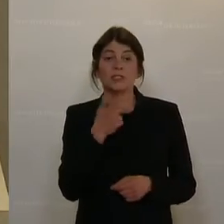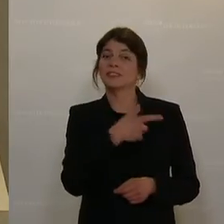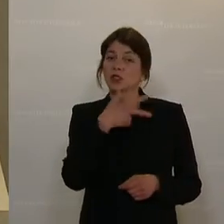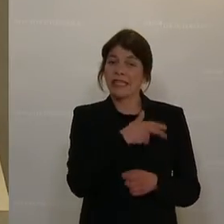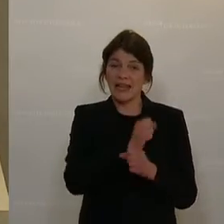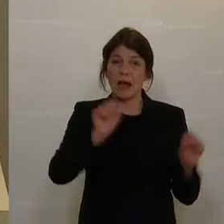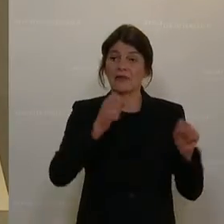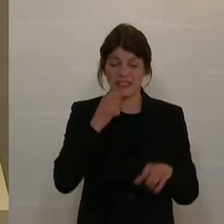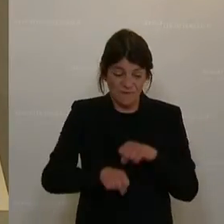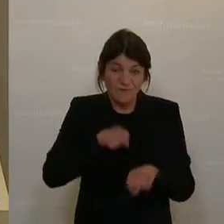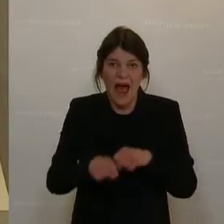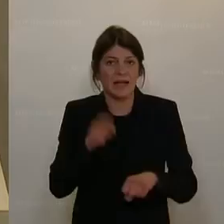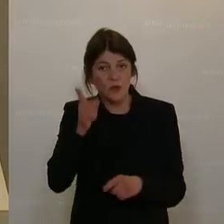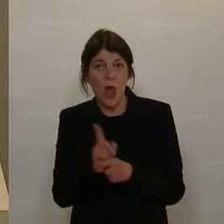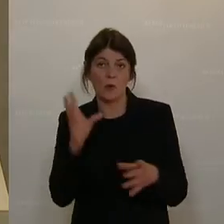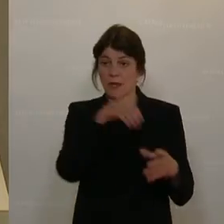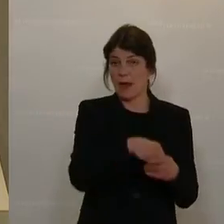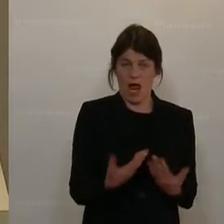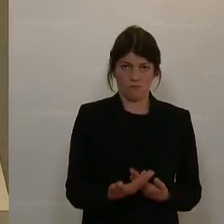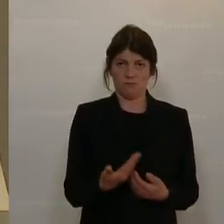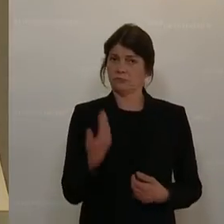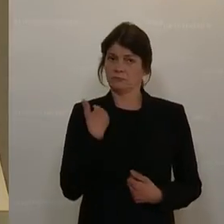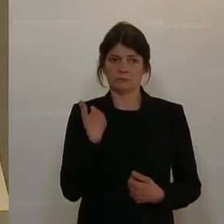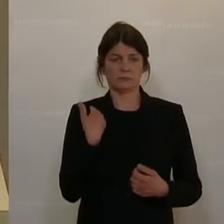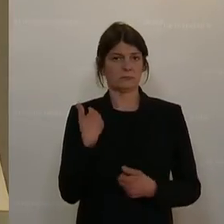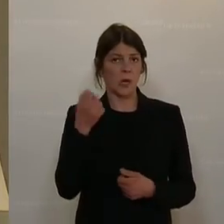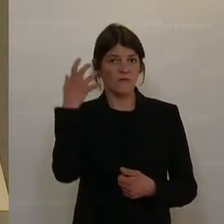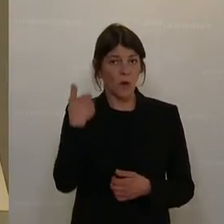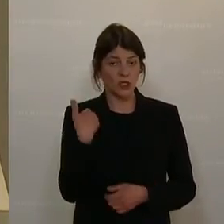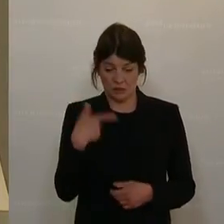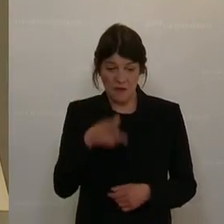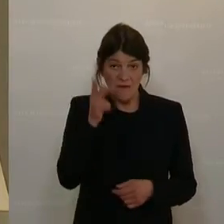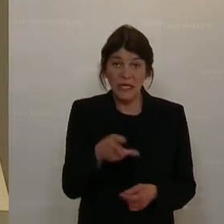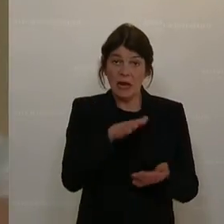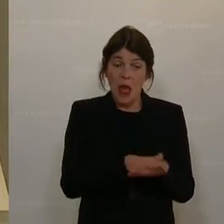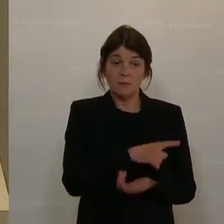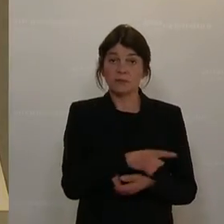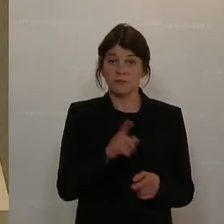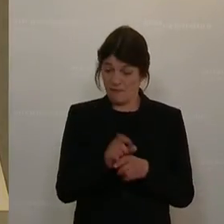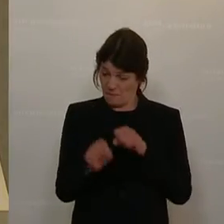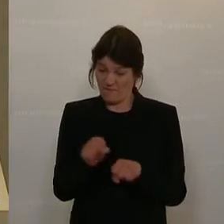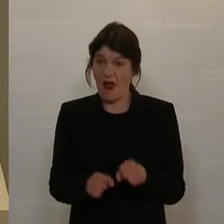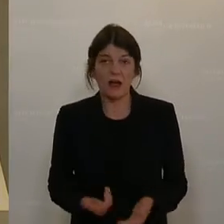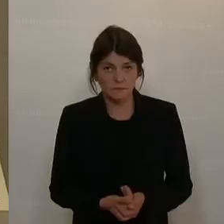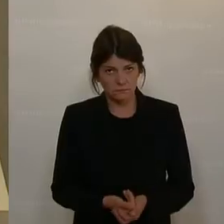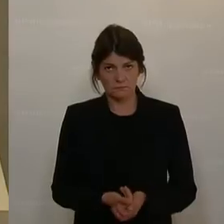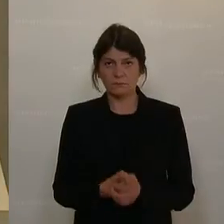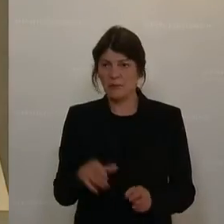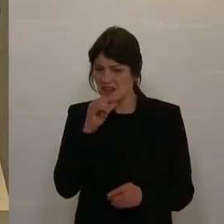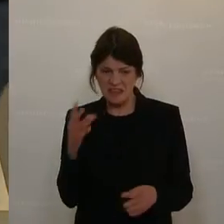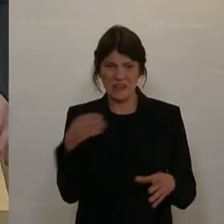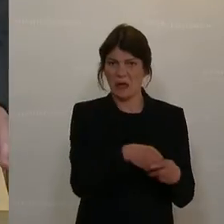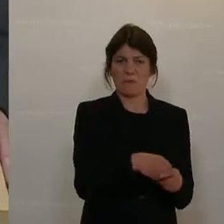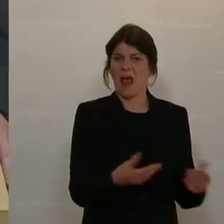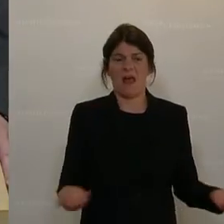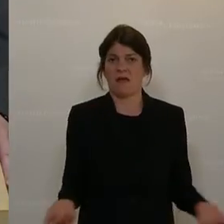Fahrräder mit hineinzunehmen und ich hätte mir das eigentlich nicht vorstellen können, dass das in Wien gekloppt hätte, wenn Fahrräder zum Beispiel nicht mit